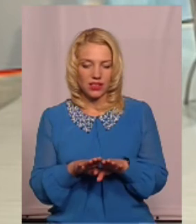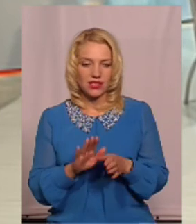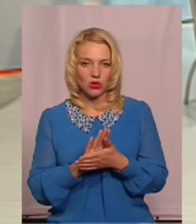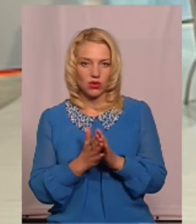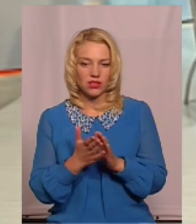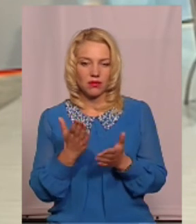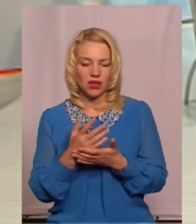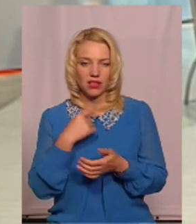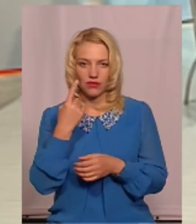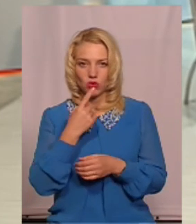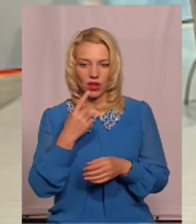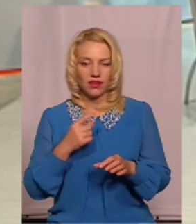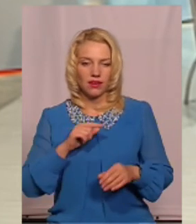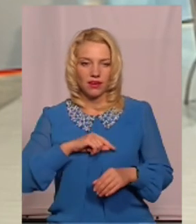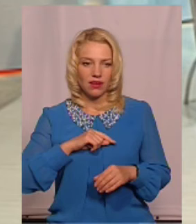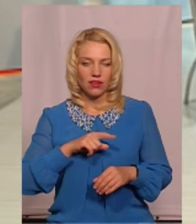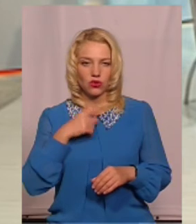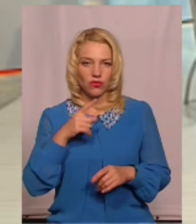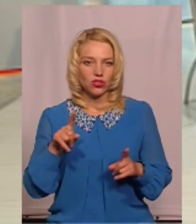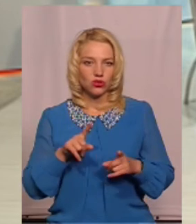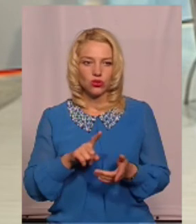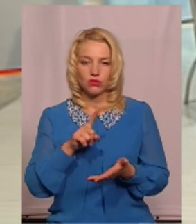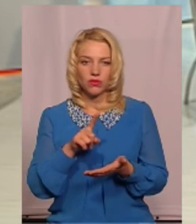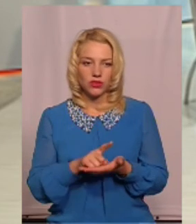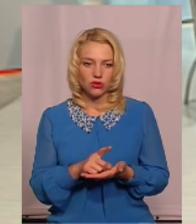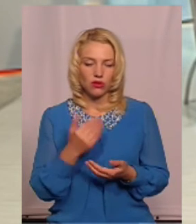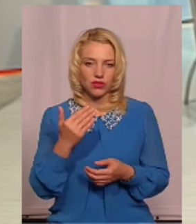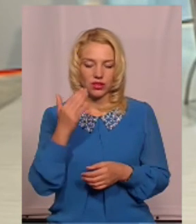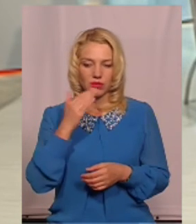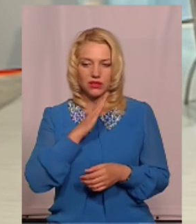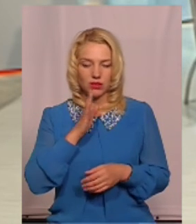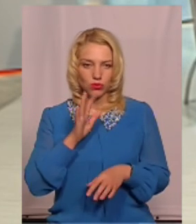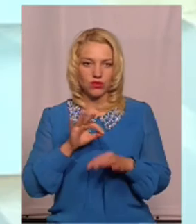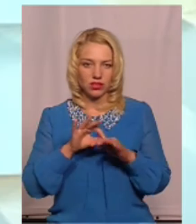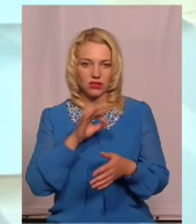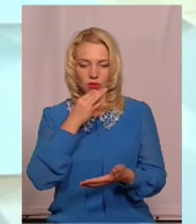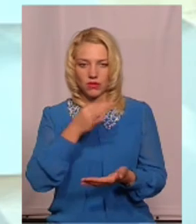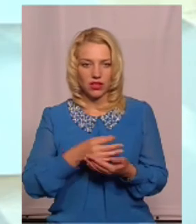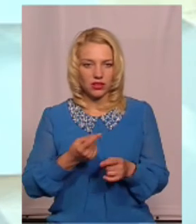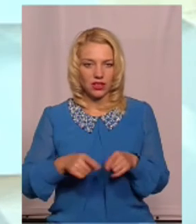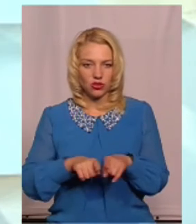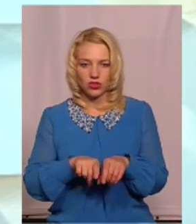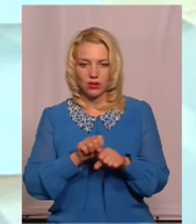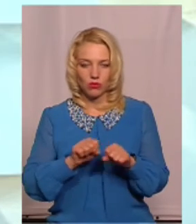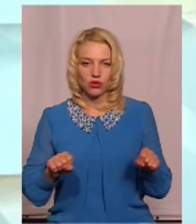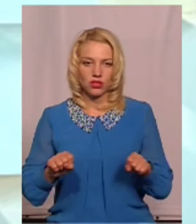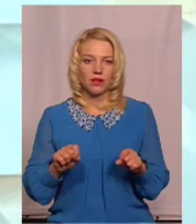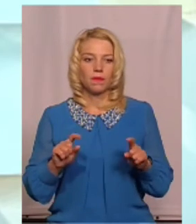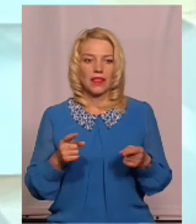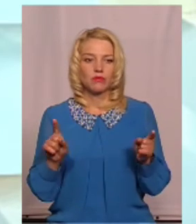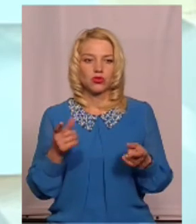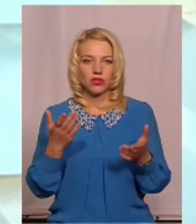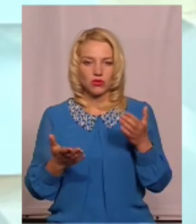має індивідуальний характер. І говорити про те, що обов'язково її батьки понесуть відповідальність, також не можна. Тому що, якщо